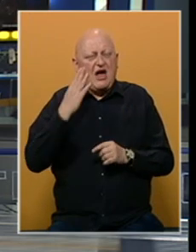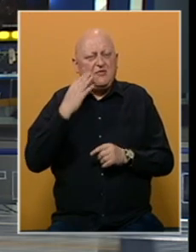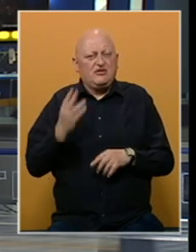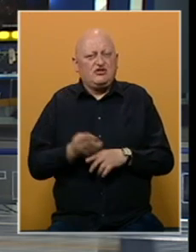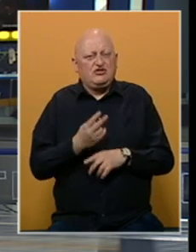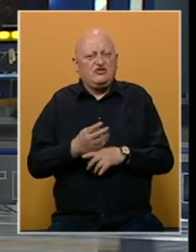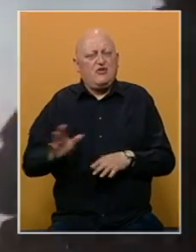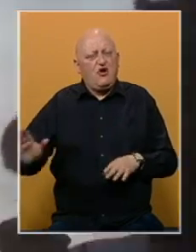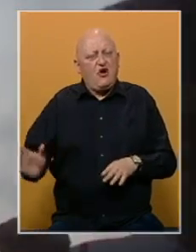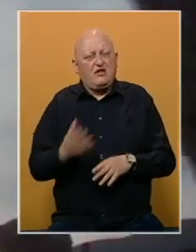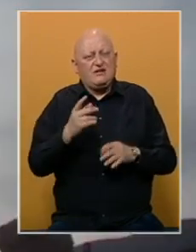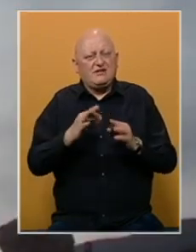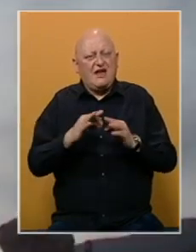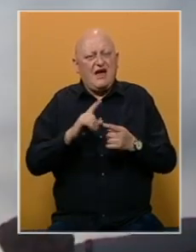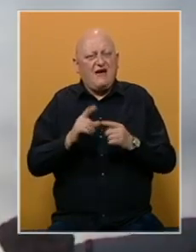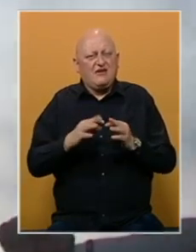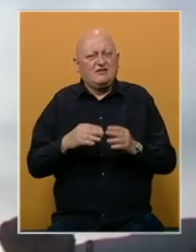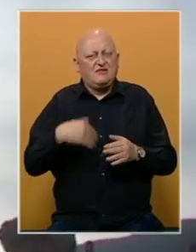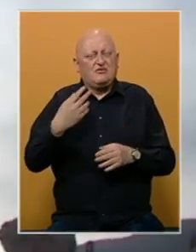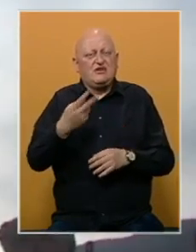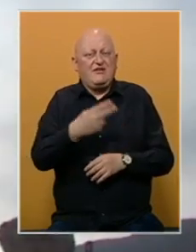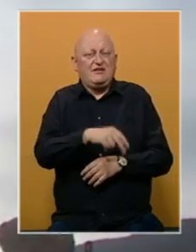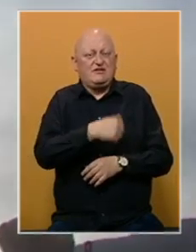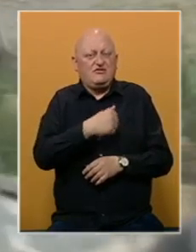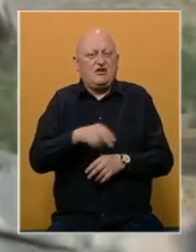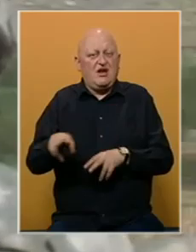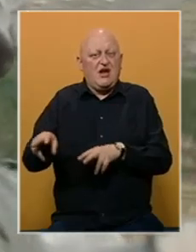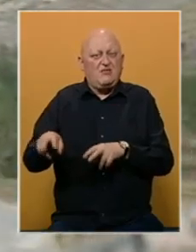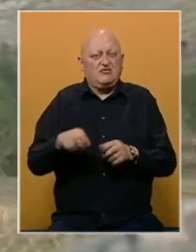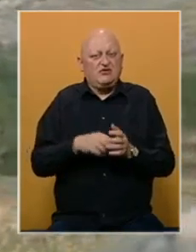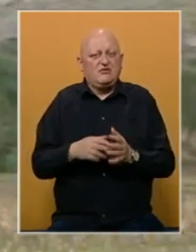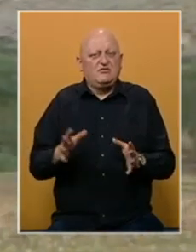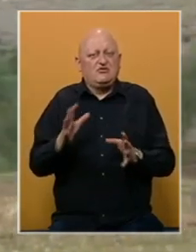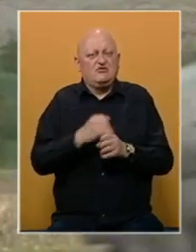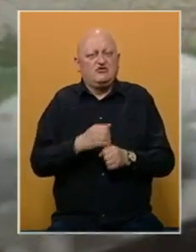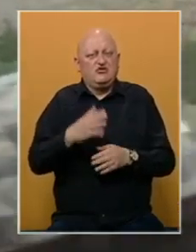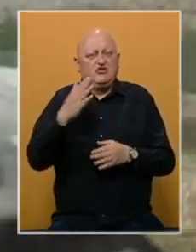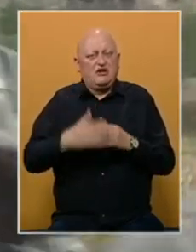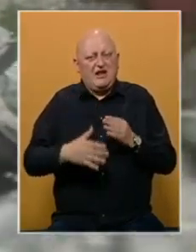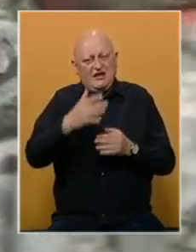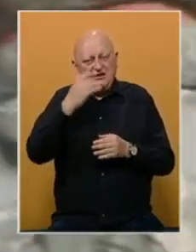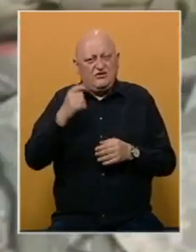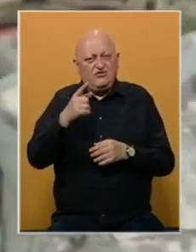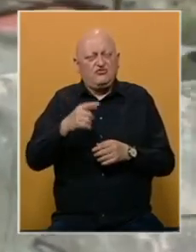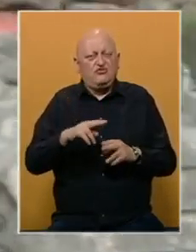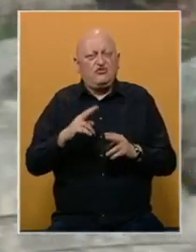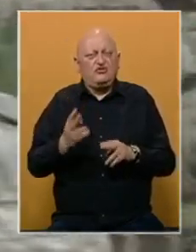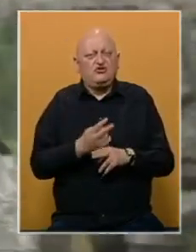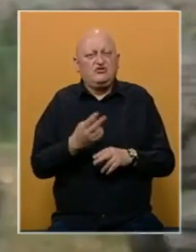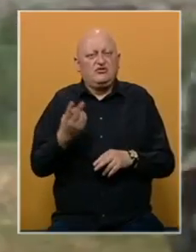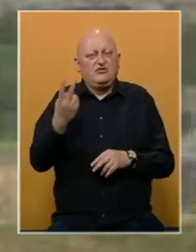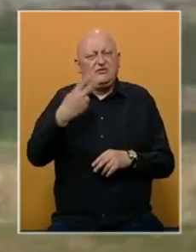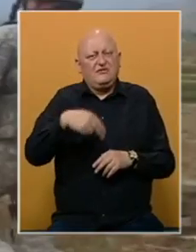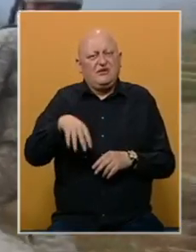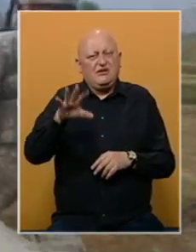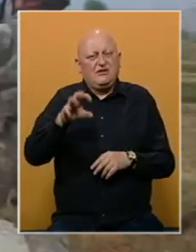Sjedinjene države odlaze iz Afganistana poslije 20 godina, a povlačenje treba da bude završeno do kraja ljeta. U toj zemlji se nalazi